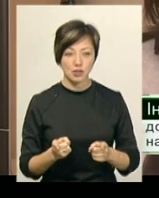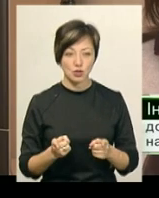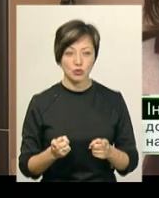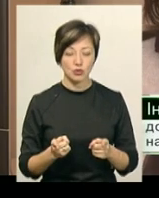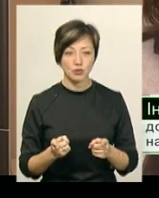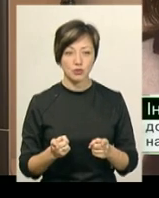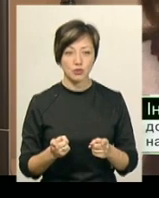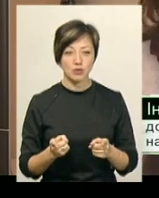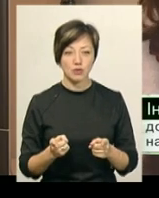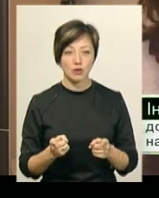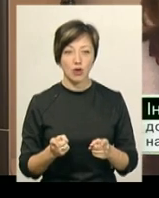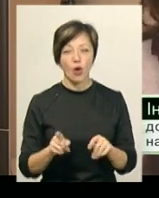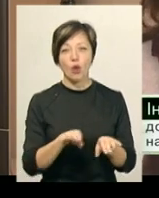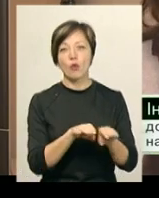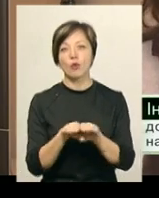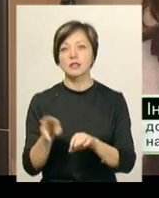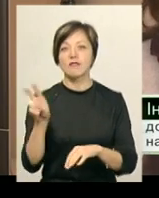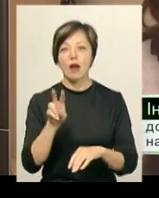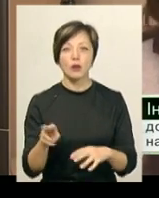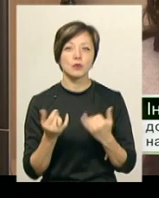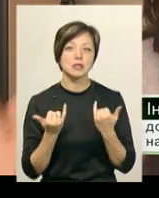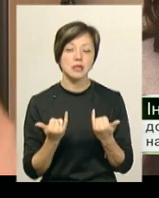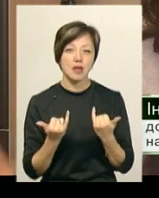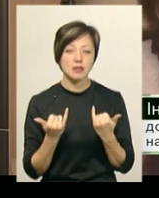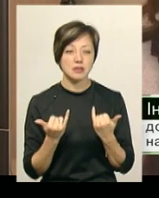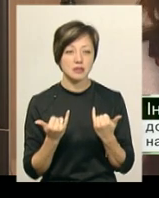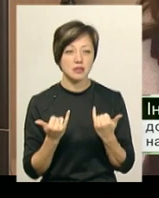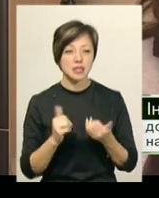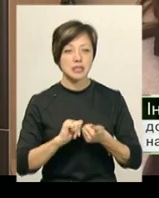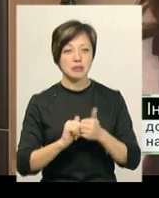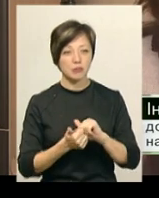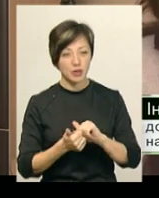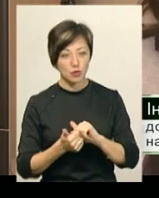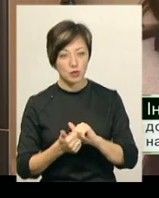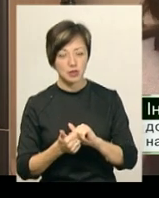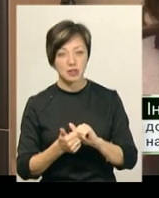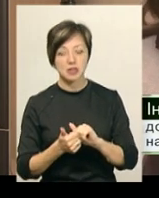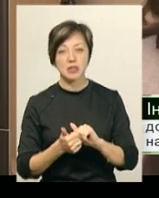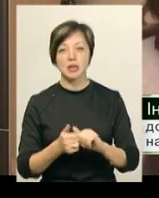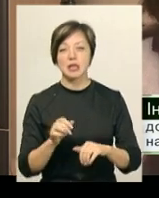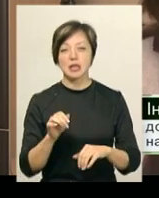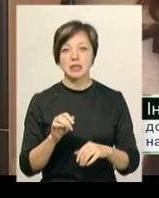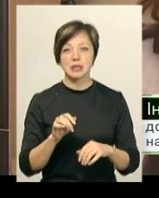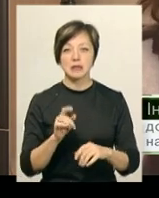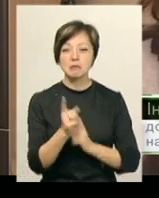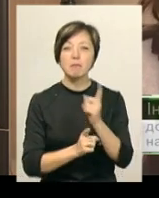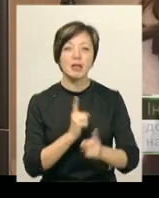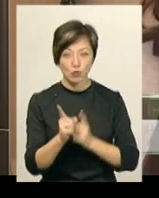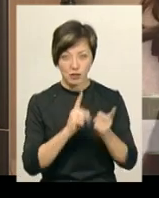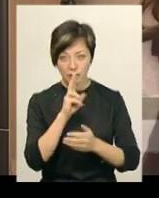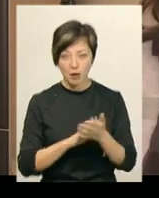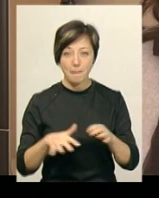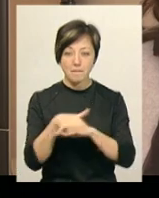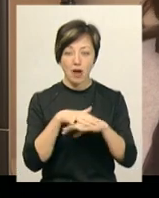курс валют зараз змінюється і йде масова закупівля